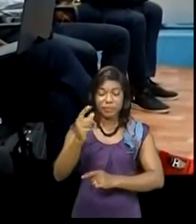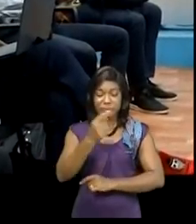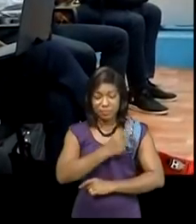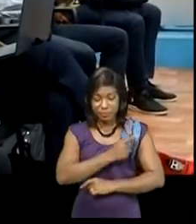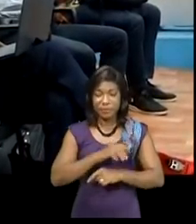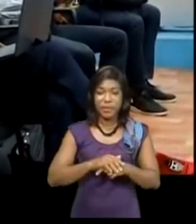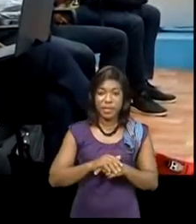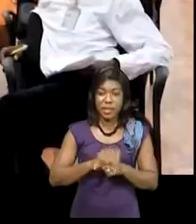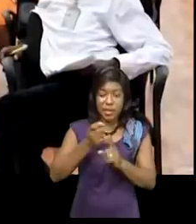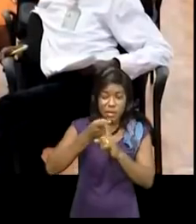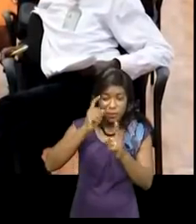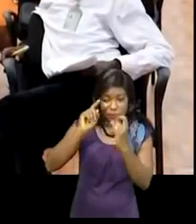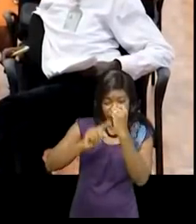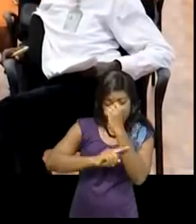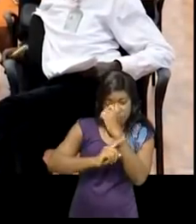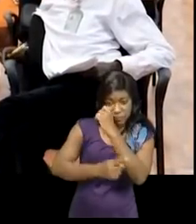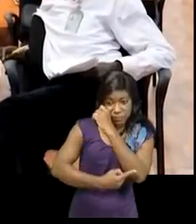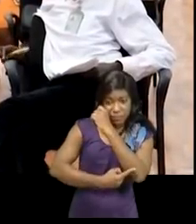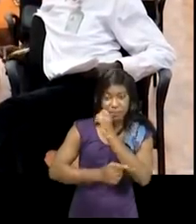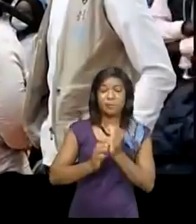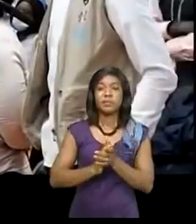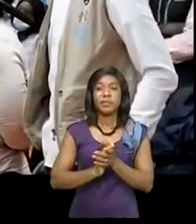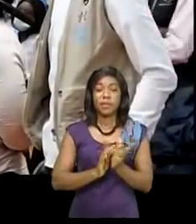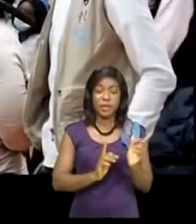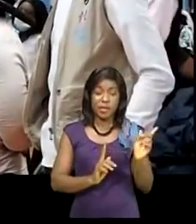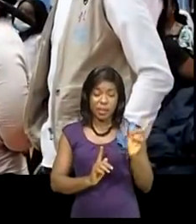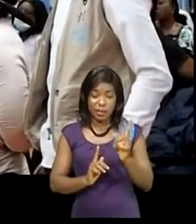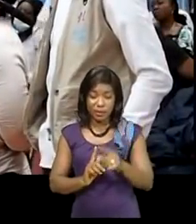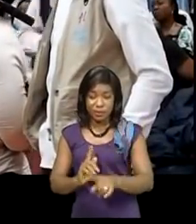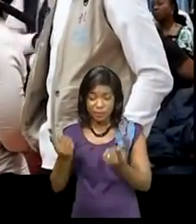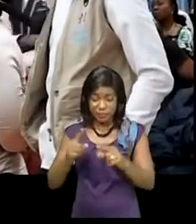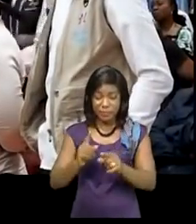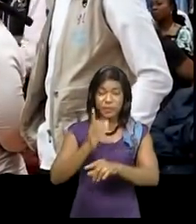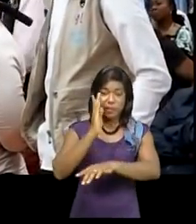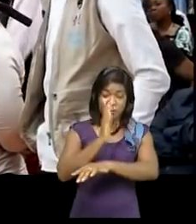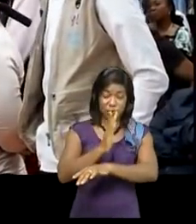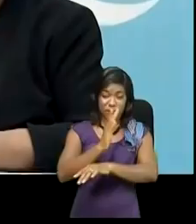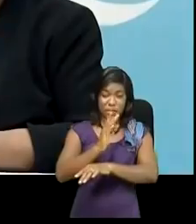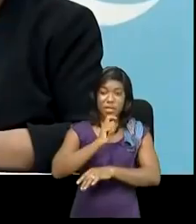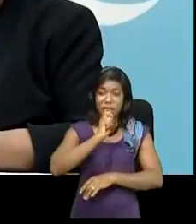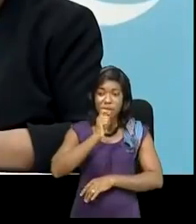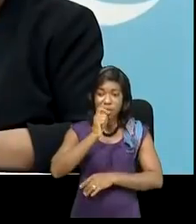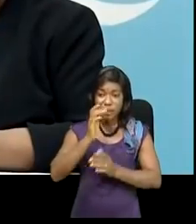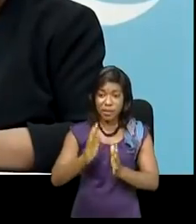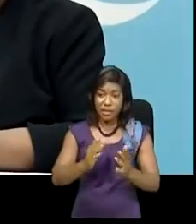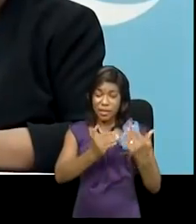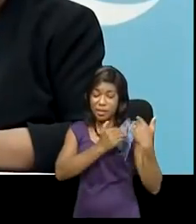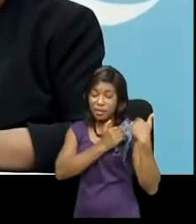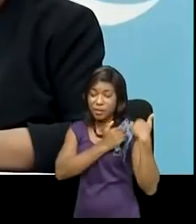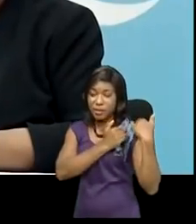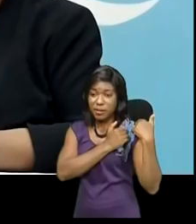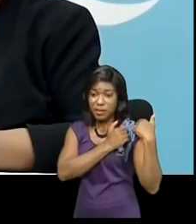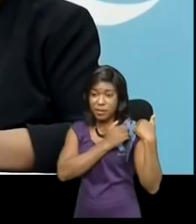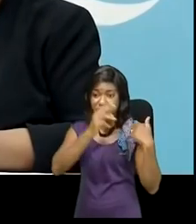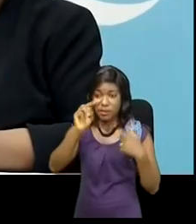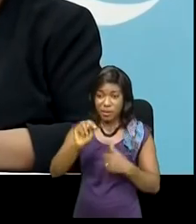du volcan Niragongo, dans le Nord Kivu. Au cours de cette conférence de presse, la chef de la MONISCO a fait savoir que